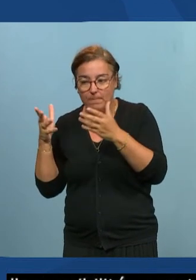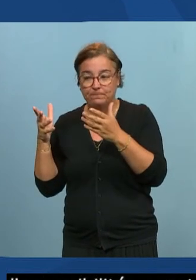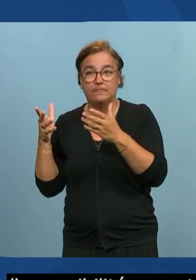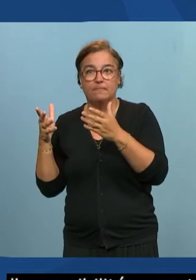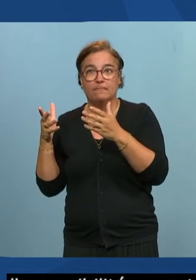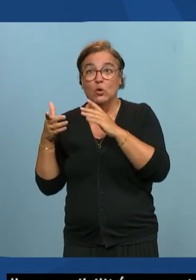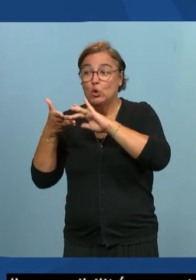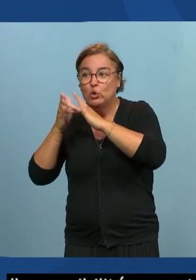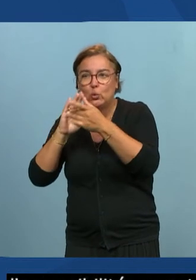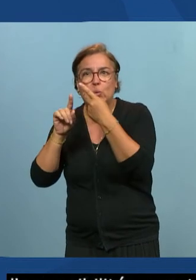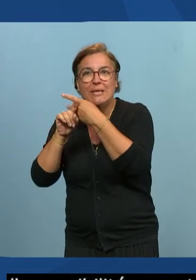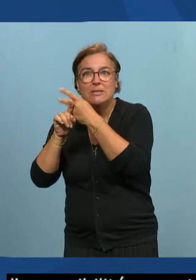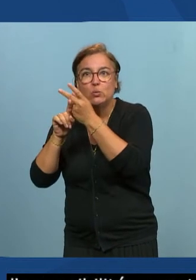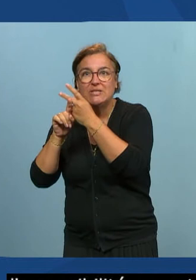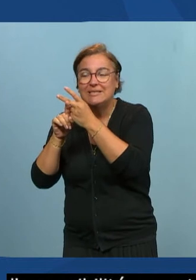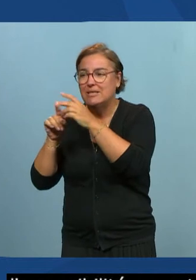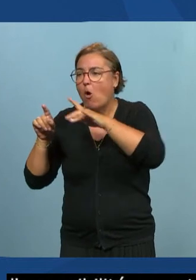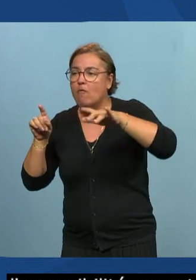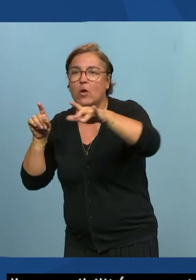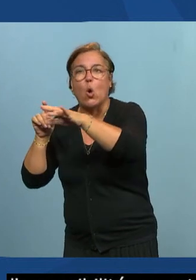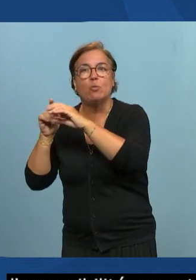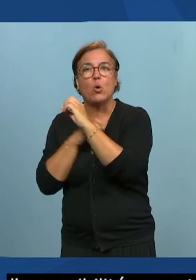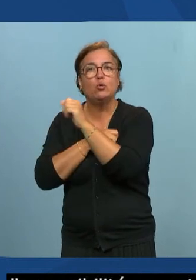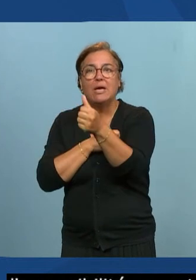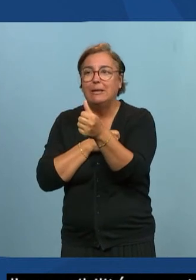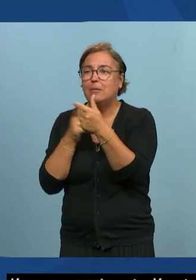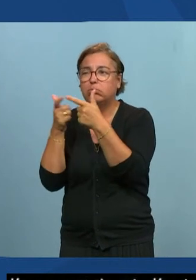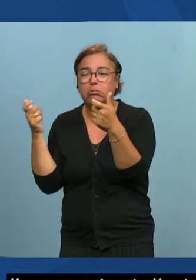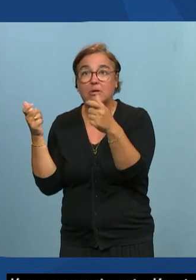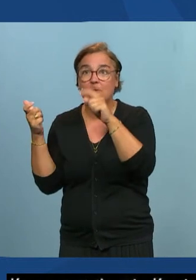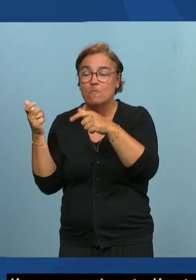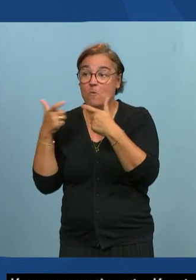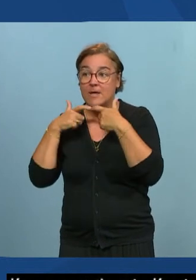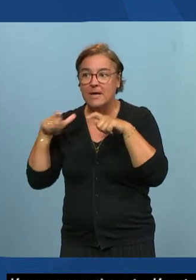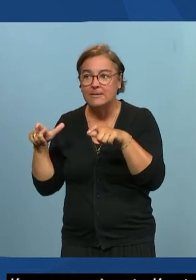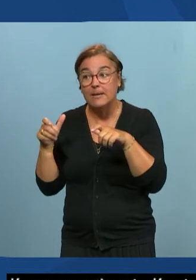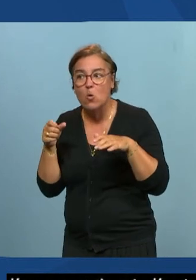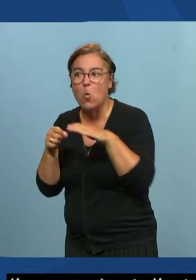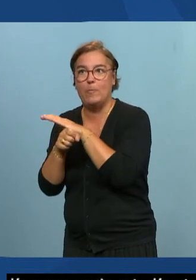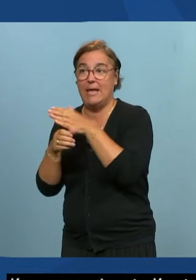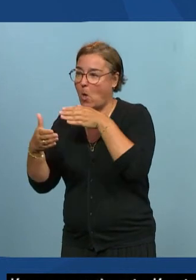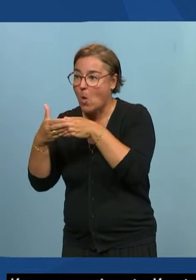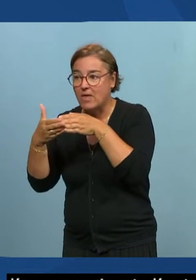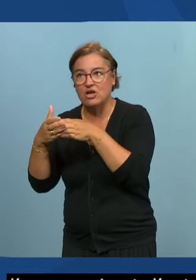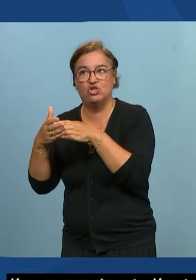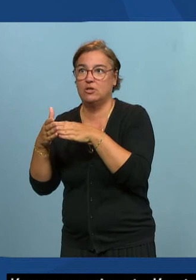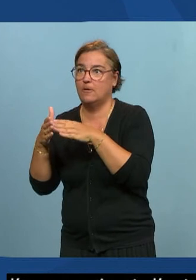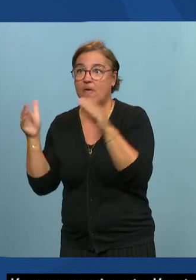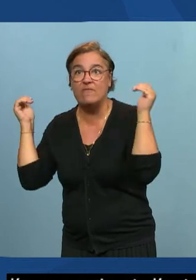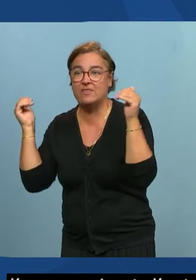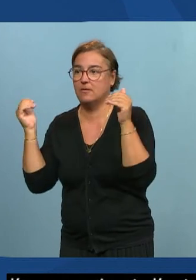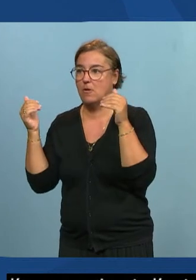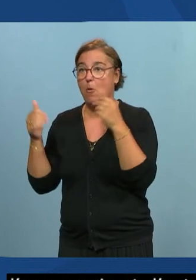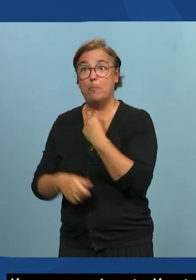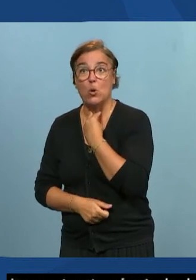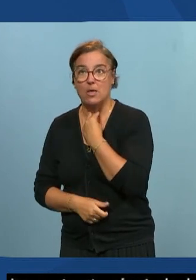des outils services environnement numérique et j'en passe et des meilleurs sans entrave sans blocage sans obstacle l'exemple